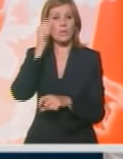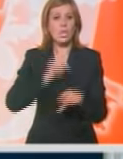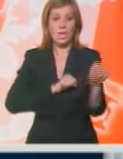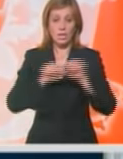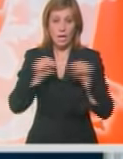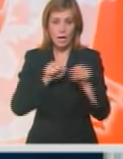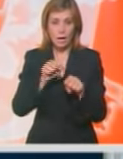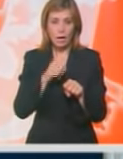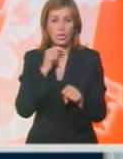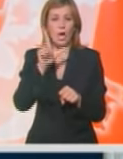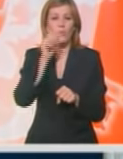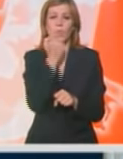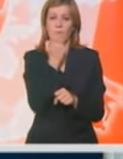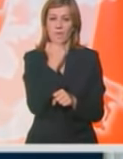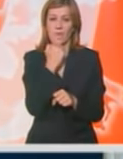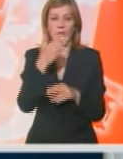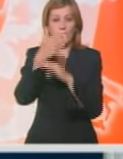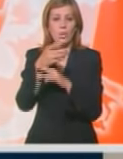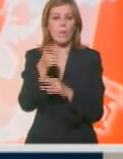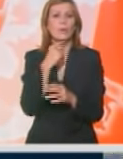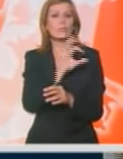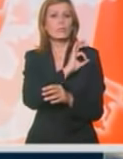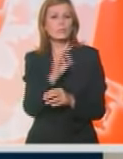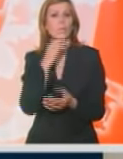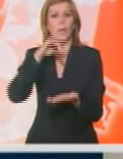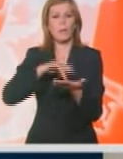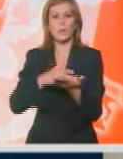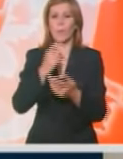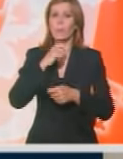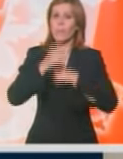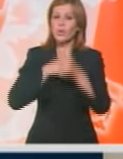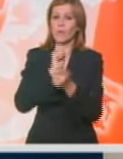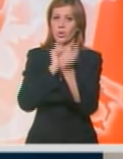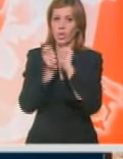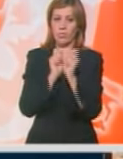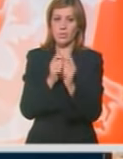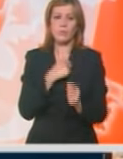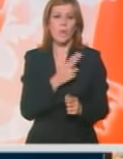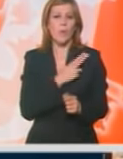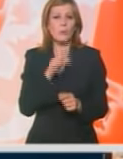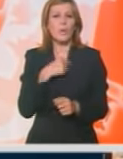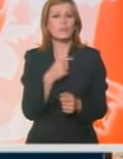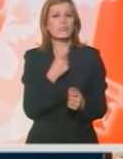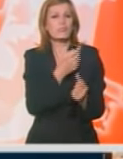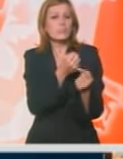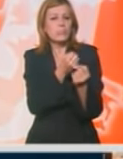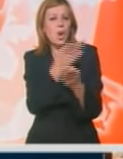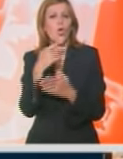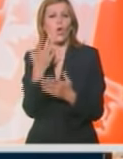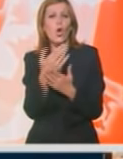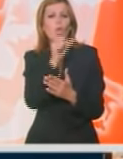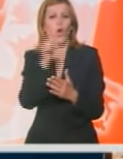Lučanskih preduzetnika, kaže da je sabor Trubača idealno mjesto za poslovne dogovore. Ja mogu sada vam nabrajam pojedine firme